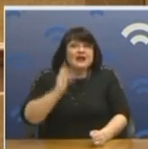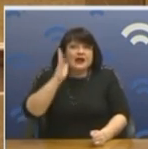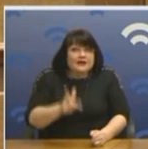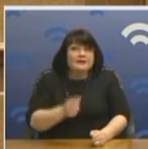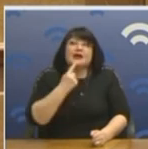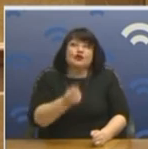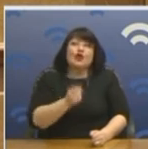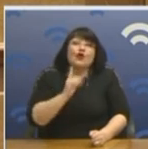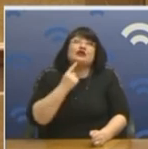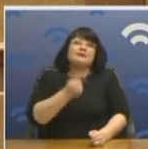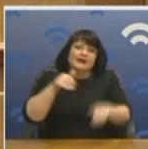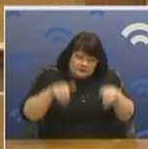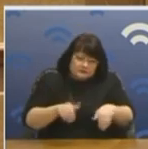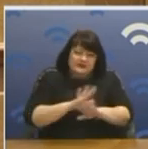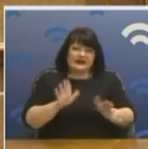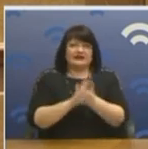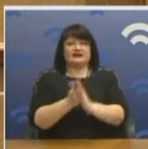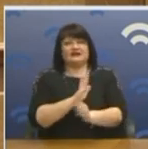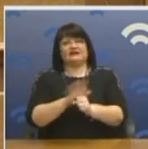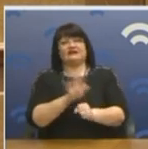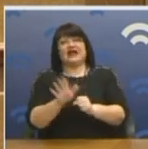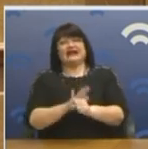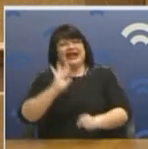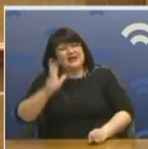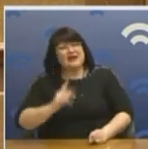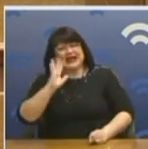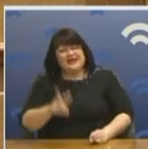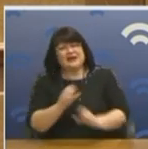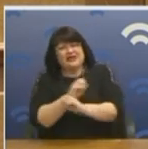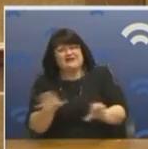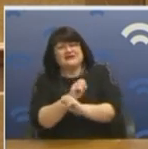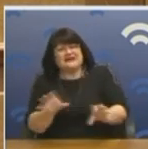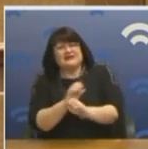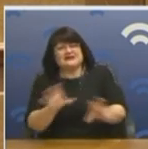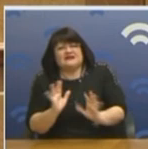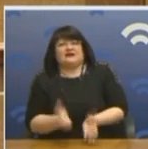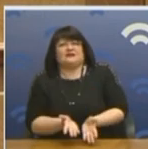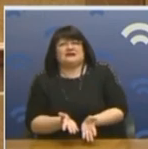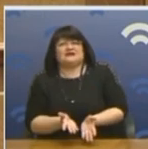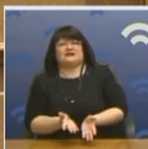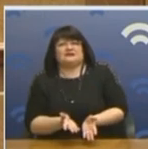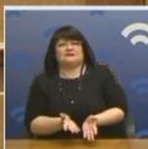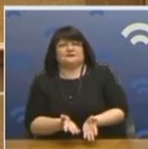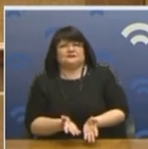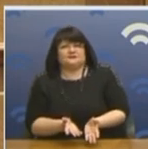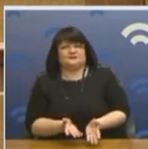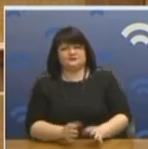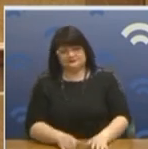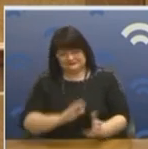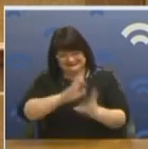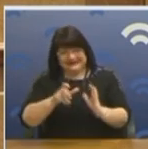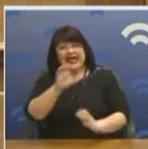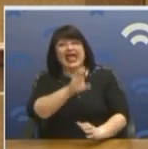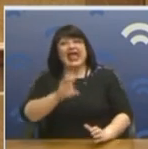γίνεται. Φτάνει τόσο λιβάνε από τα κανάλια. Είναι απίστευτο. Έχω μπροστά μου ρεπορτάζ καναλιών παραποιημένων στοιχείων. Το ΕΣΥΡΟΥ πού είναι.